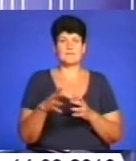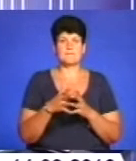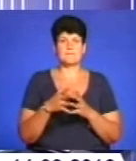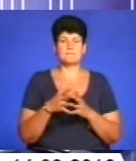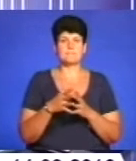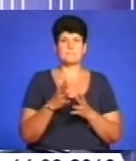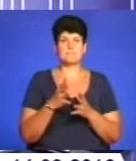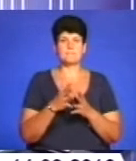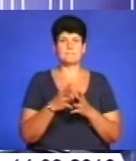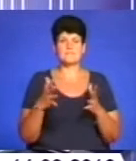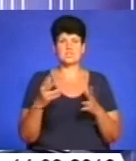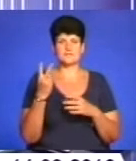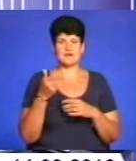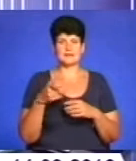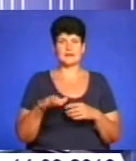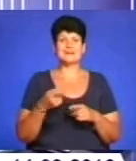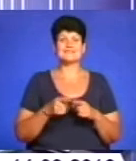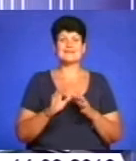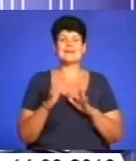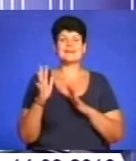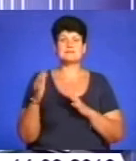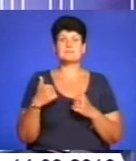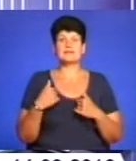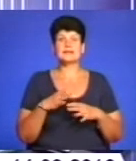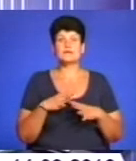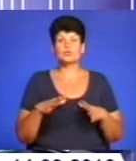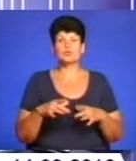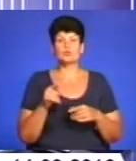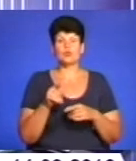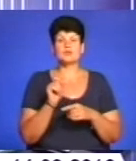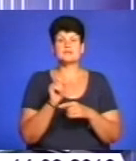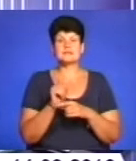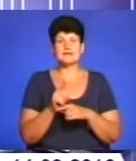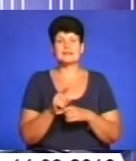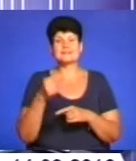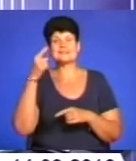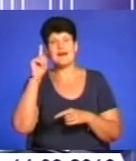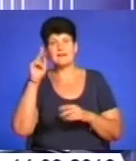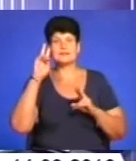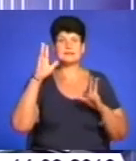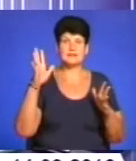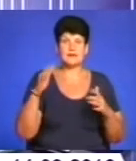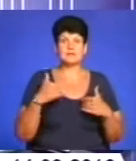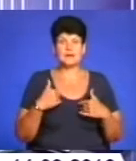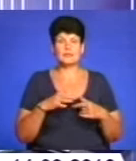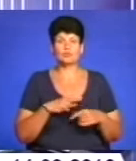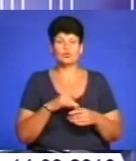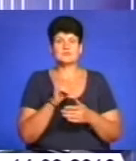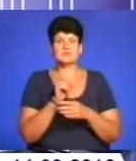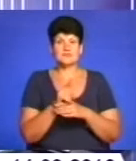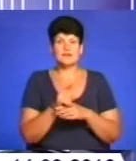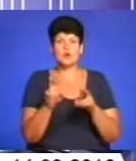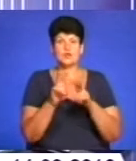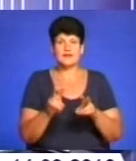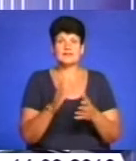гектарів міститься лісу? У мене не було такої задачі, знали, не знали. У мене було задання розглянути, чи є у